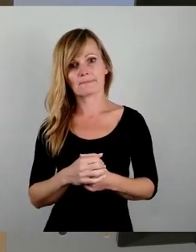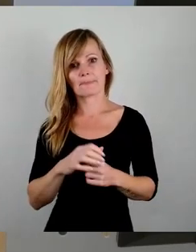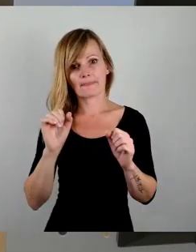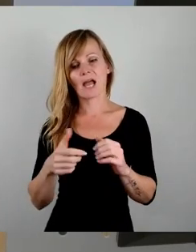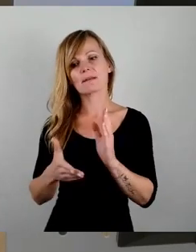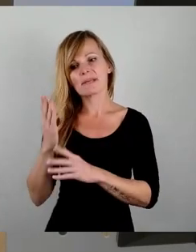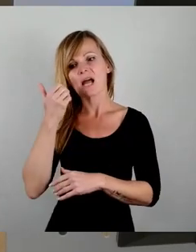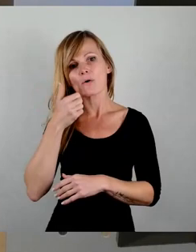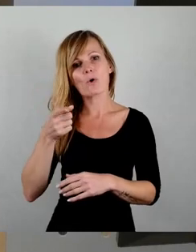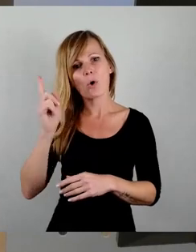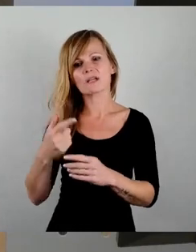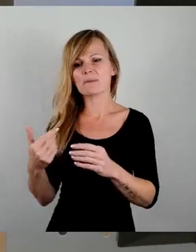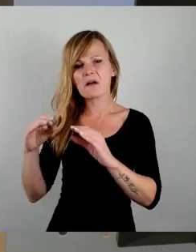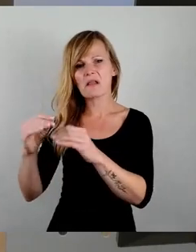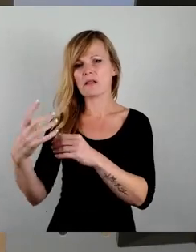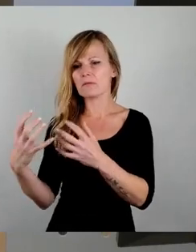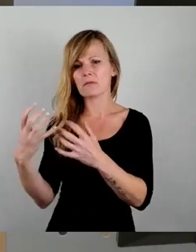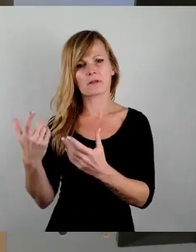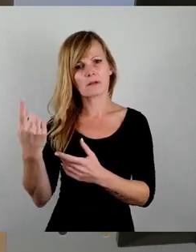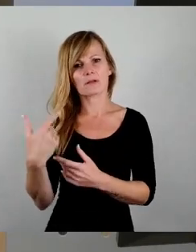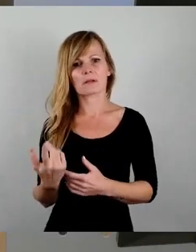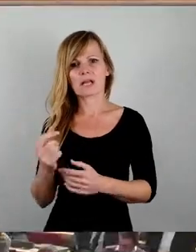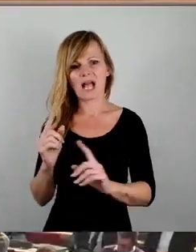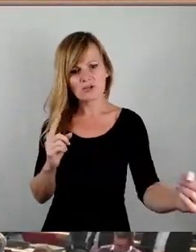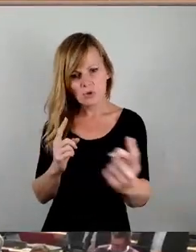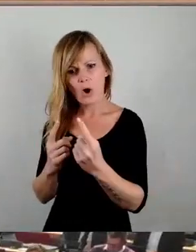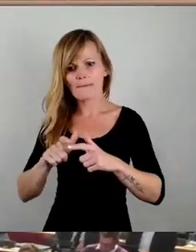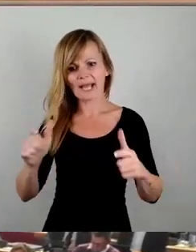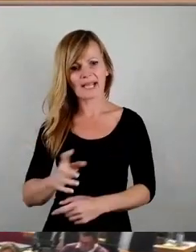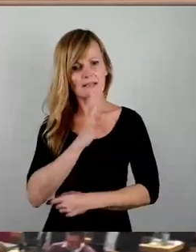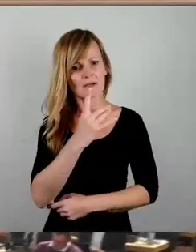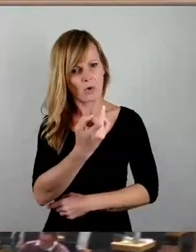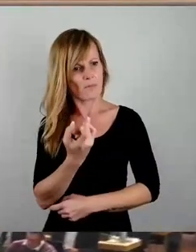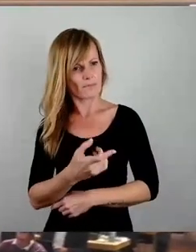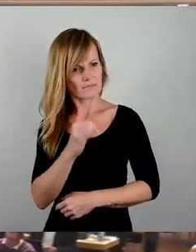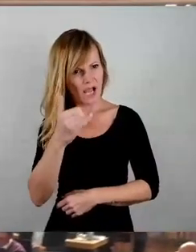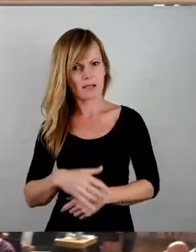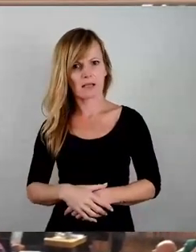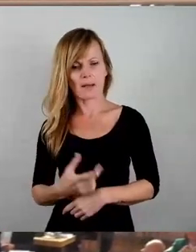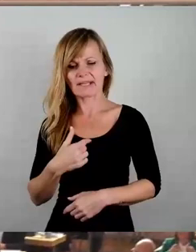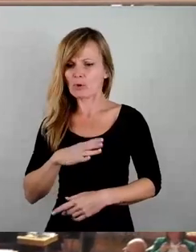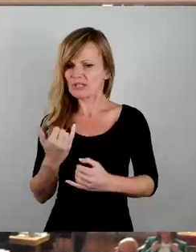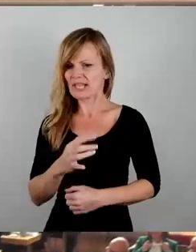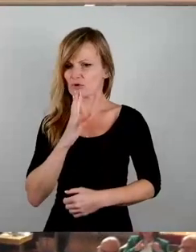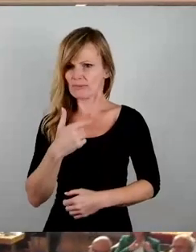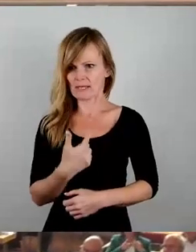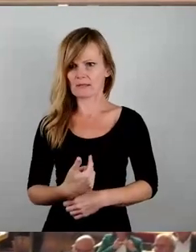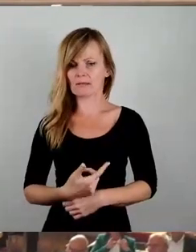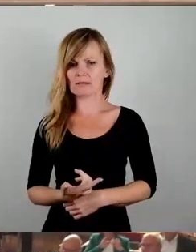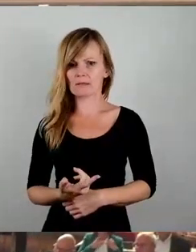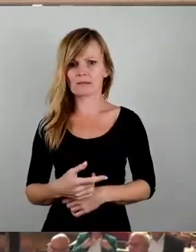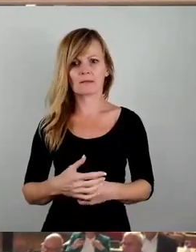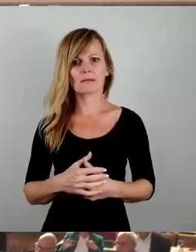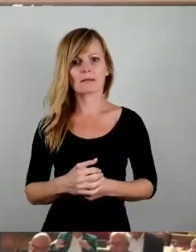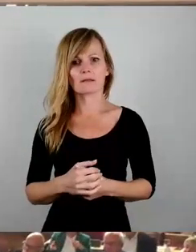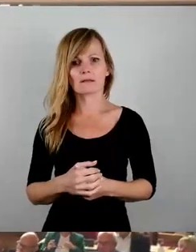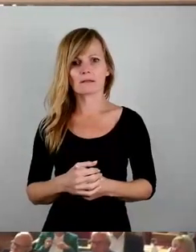diesem Zwischengebrülle hier? Sie können dann gerne vor uns Rednerpult kommen. Ja, aber ich möchte jetzt hier die Redezeit nutzen. Ich brülle ihn auch